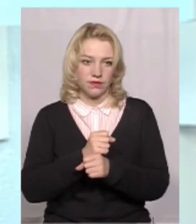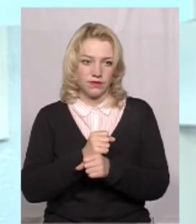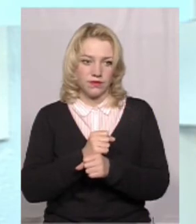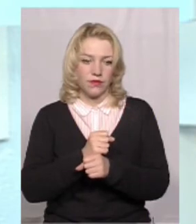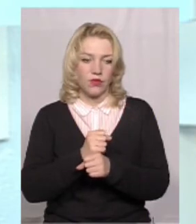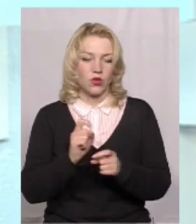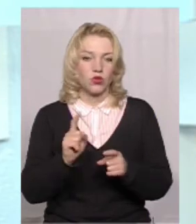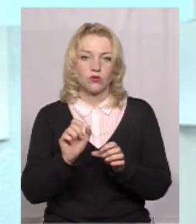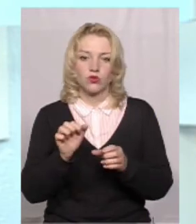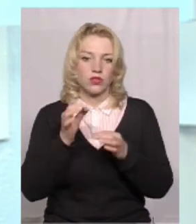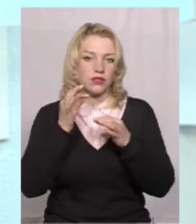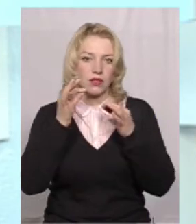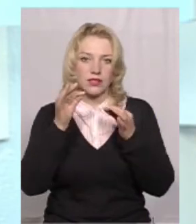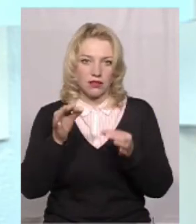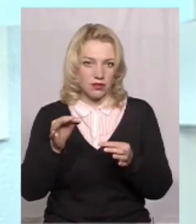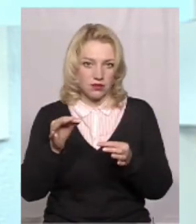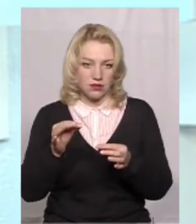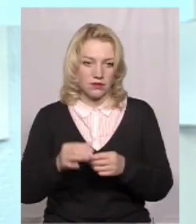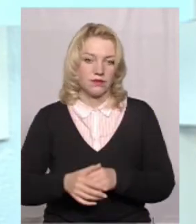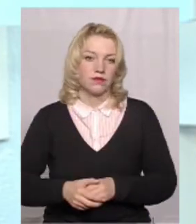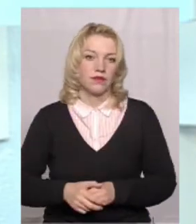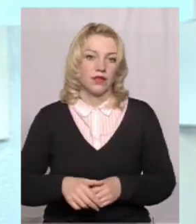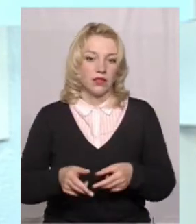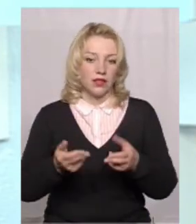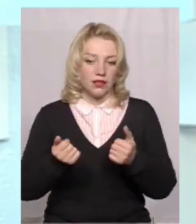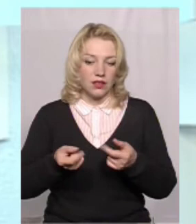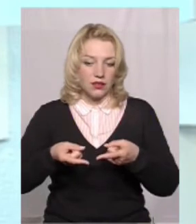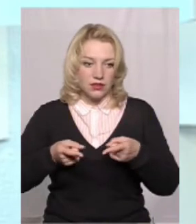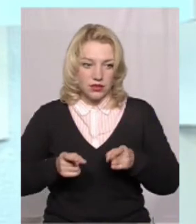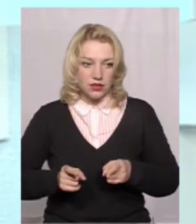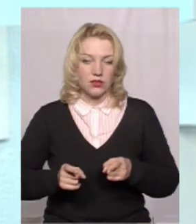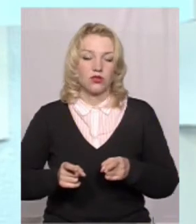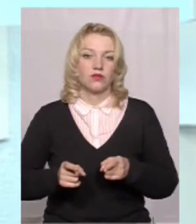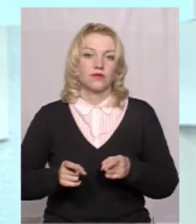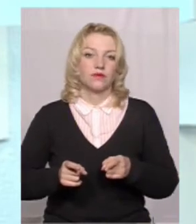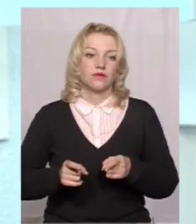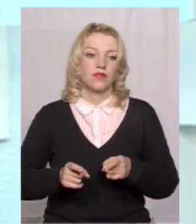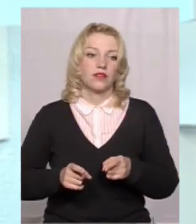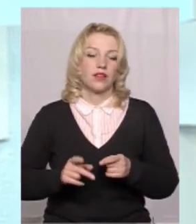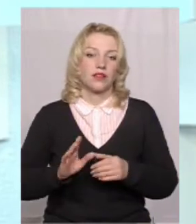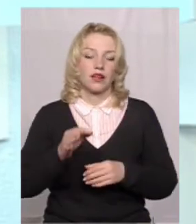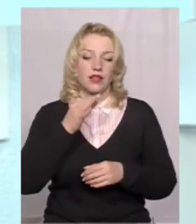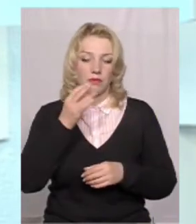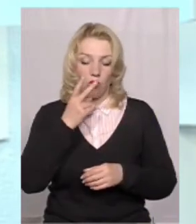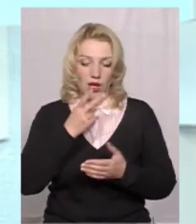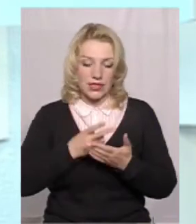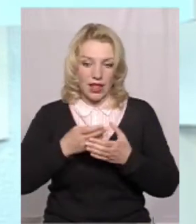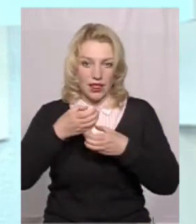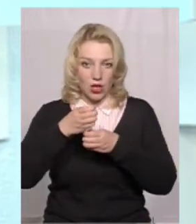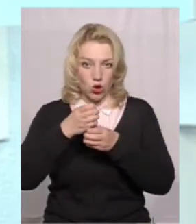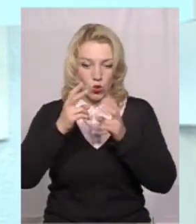Що можна сказати? Дійсно, так як показали дослідження,